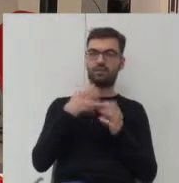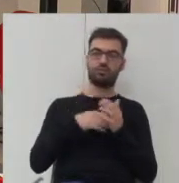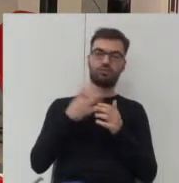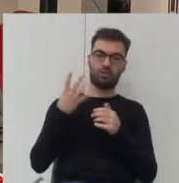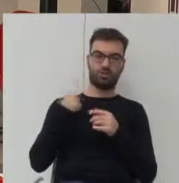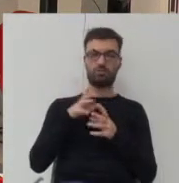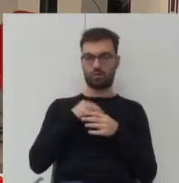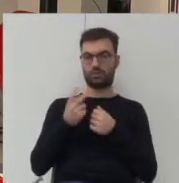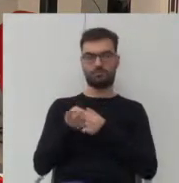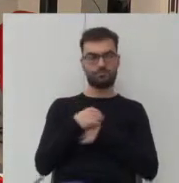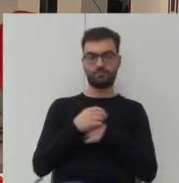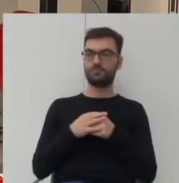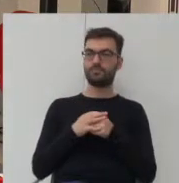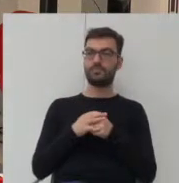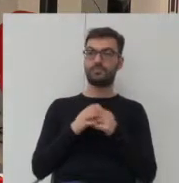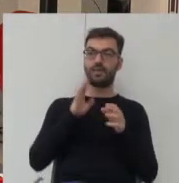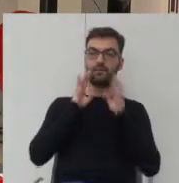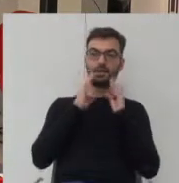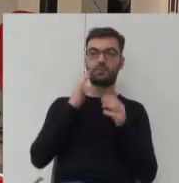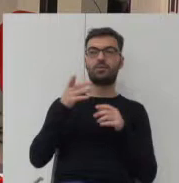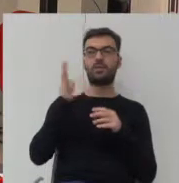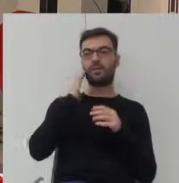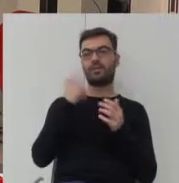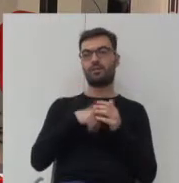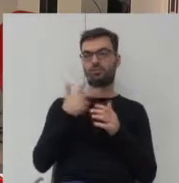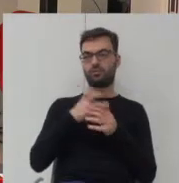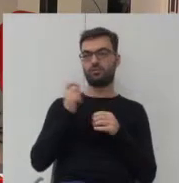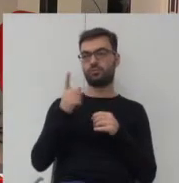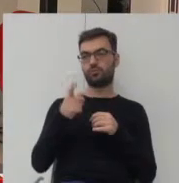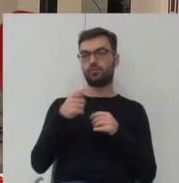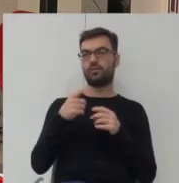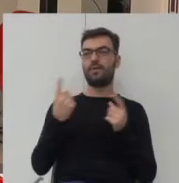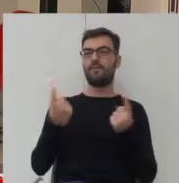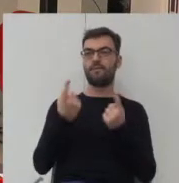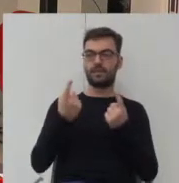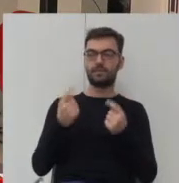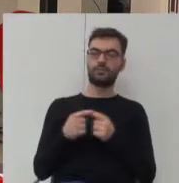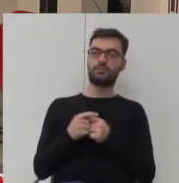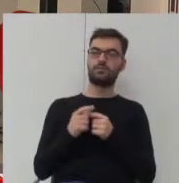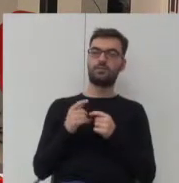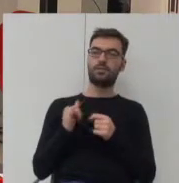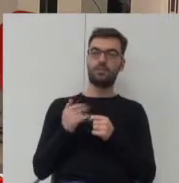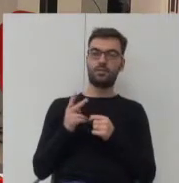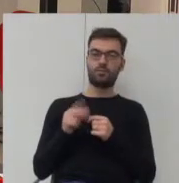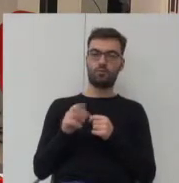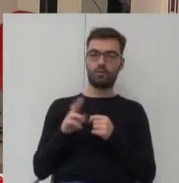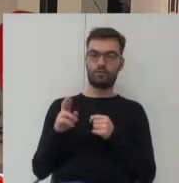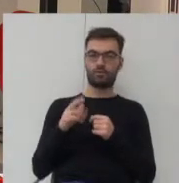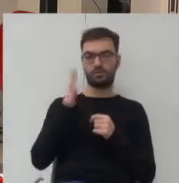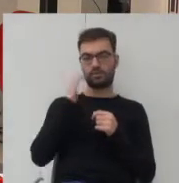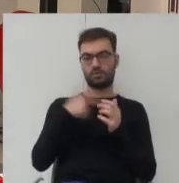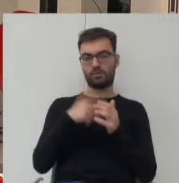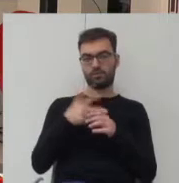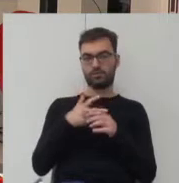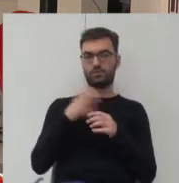się zmieszczą na facebooku mieszkania 2030 jest wydarzenie inkubatory mieszkania 2030